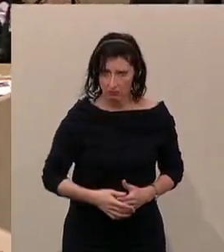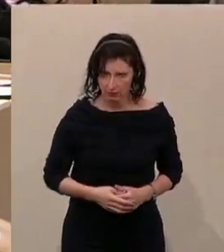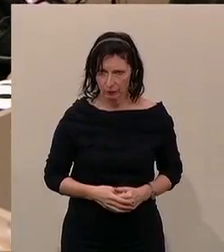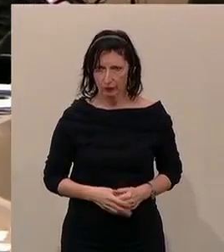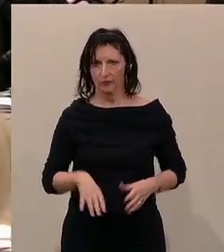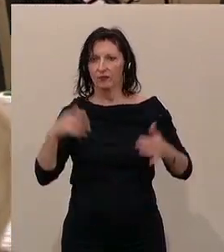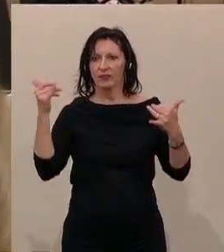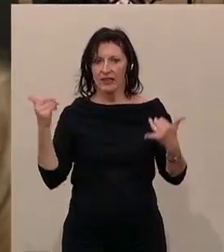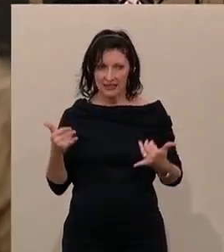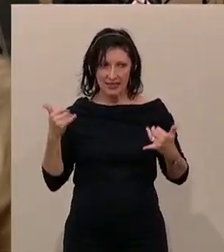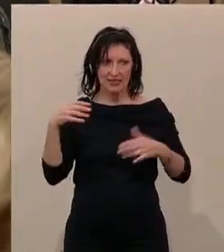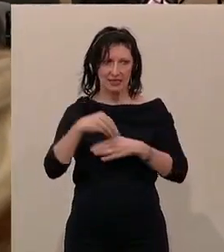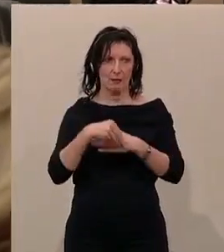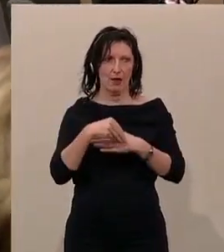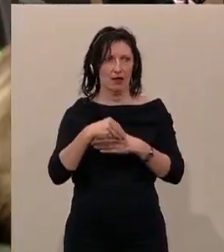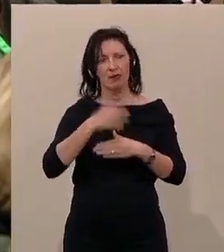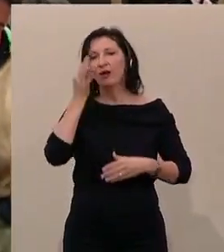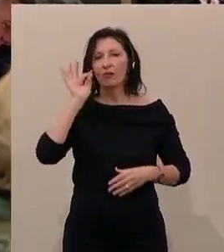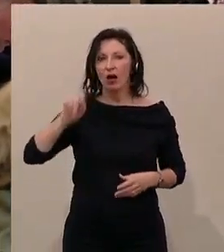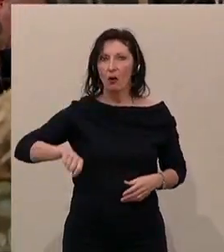Sagt Andrea Michaela Schatten von der FPÖ.